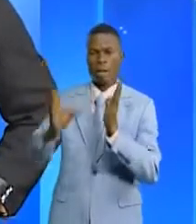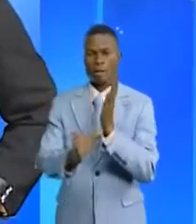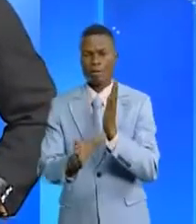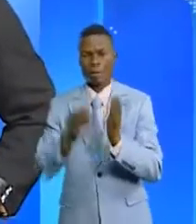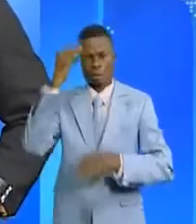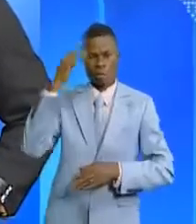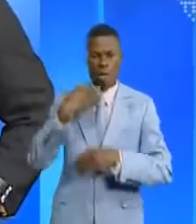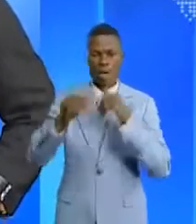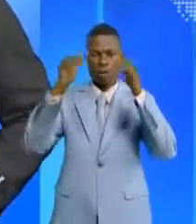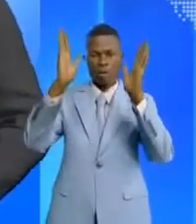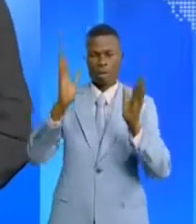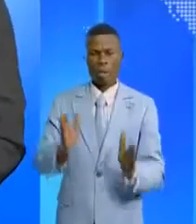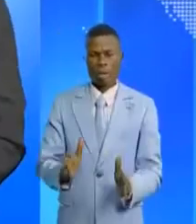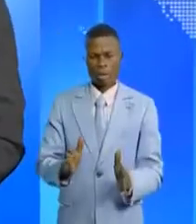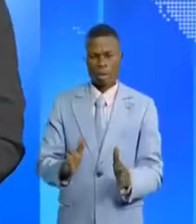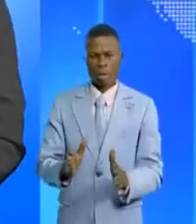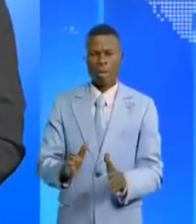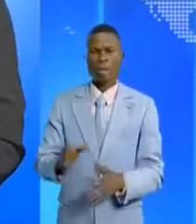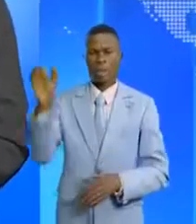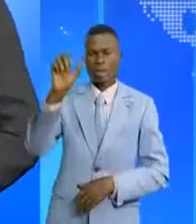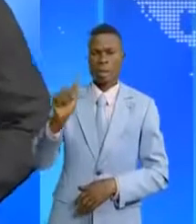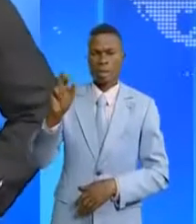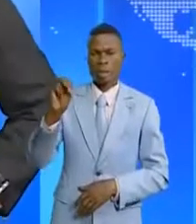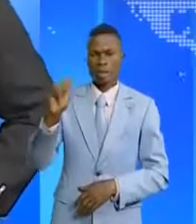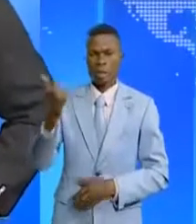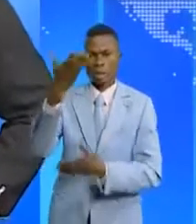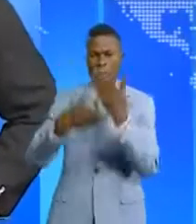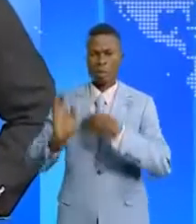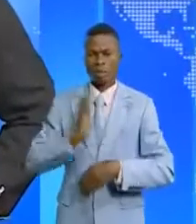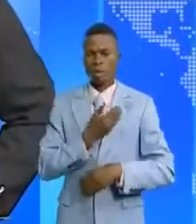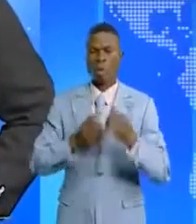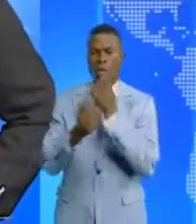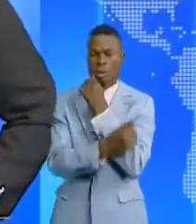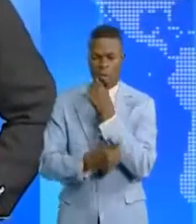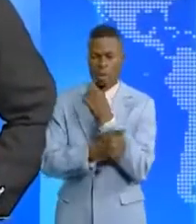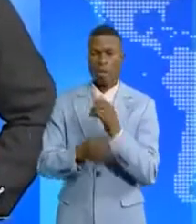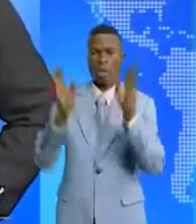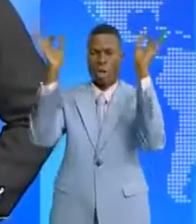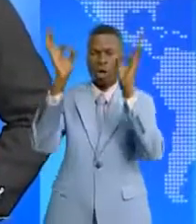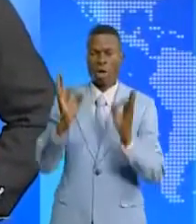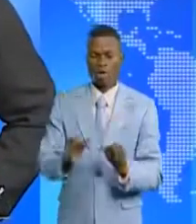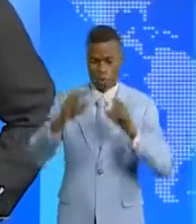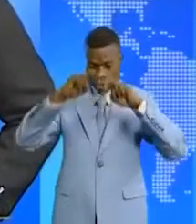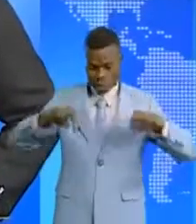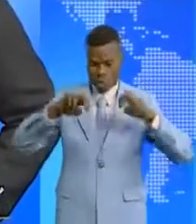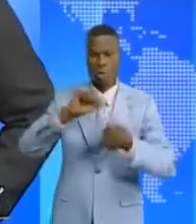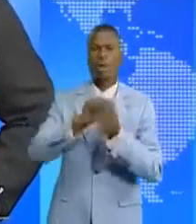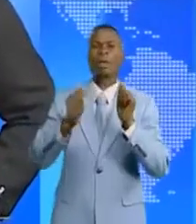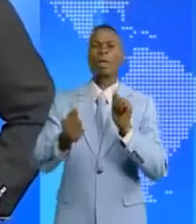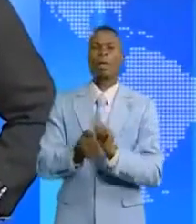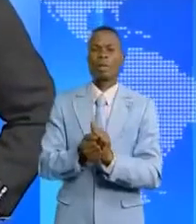Affaires étrangères, Samy Adoubango, représente la RDC. Ce forum examinera la situation